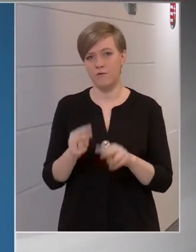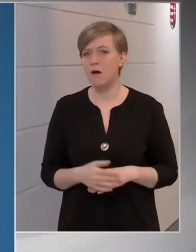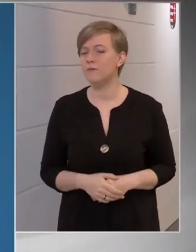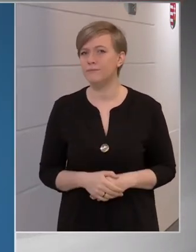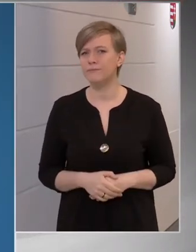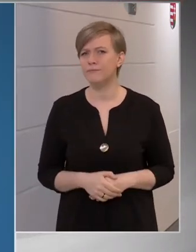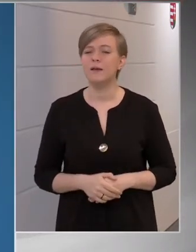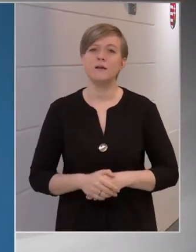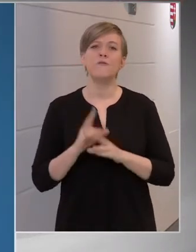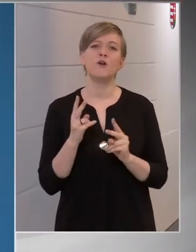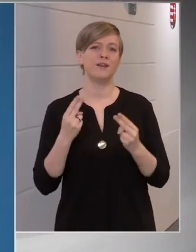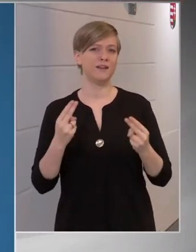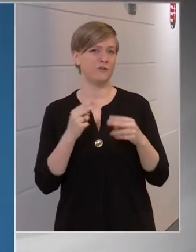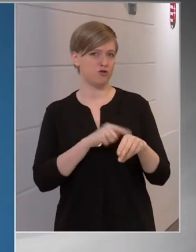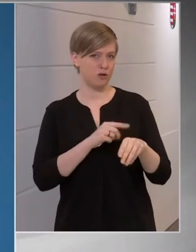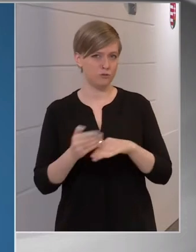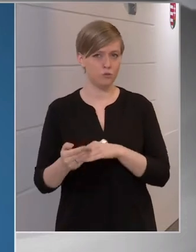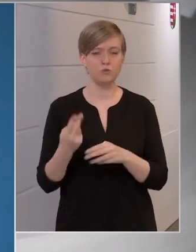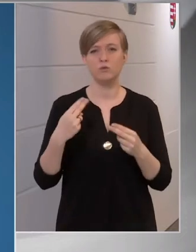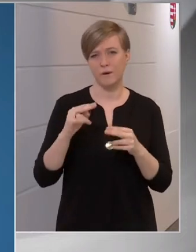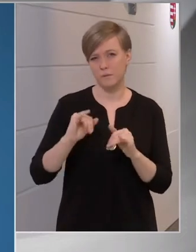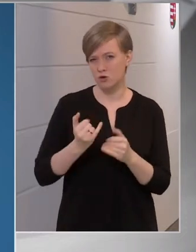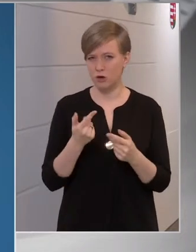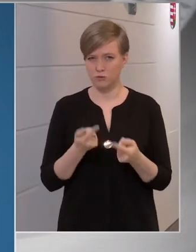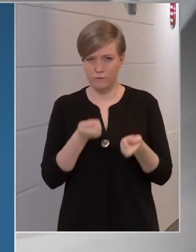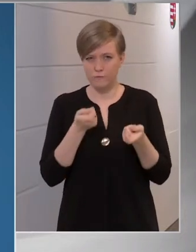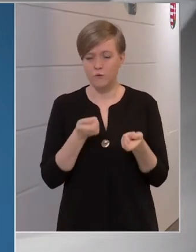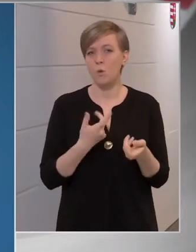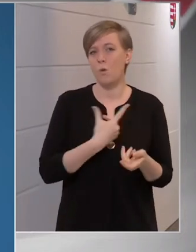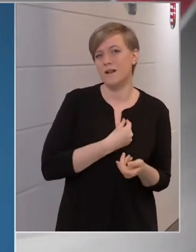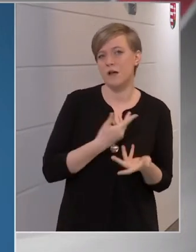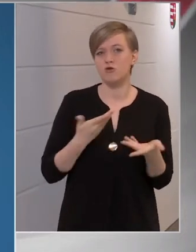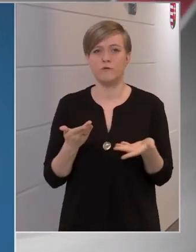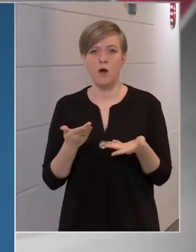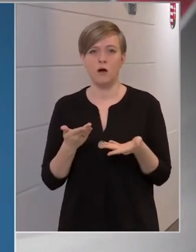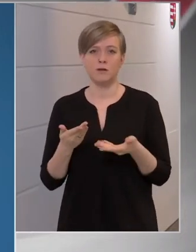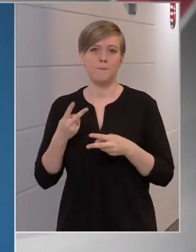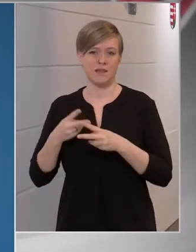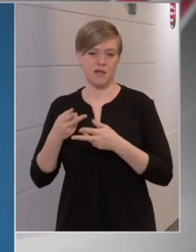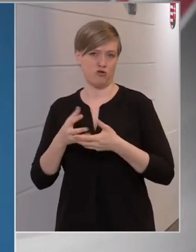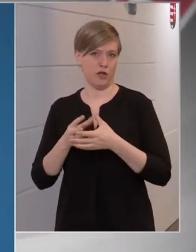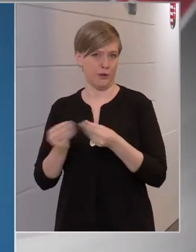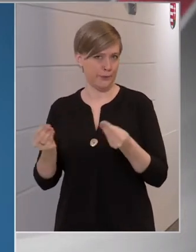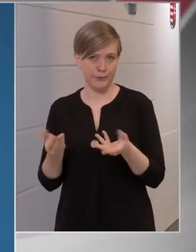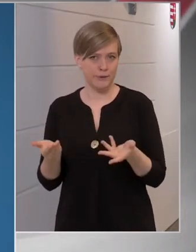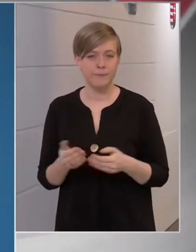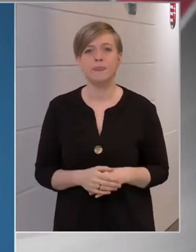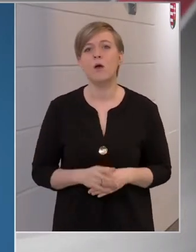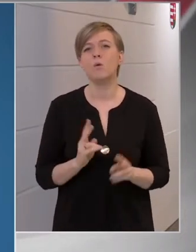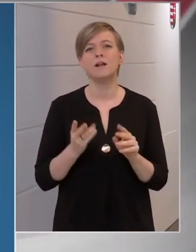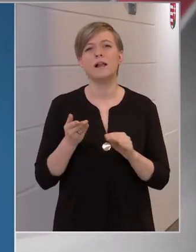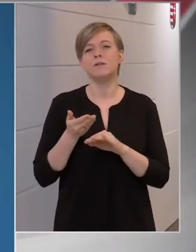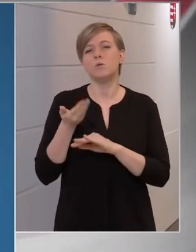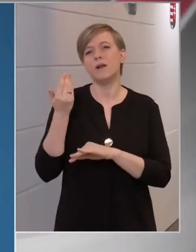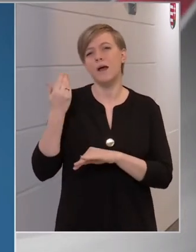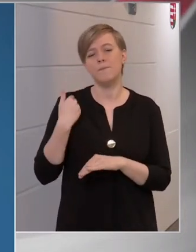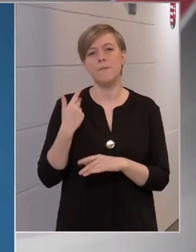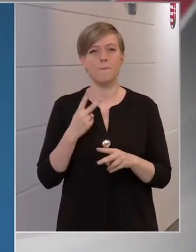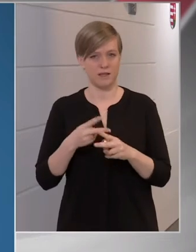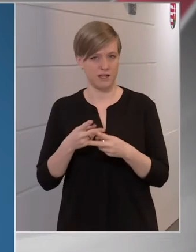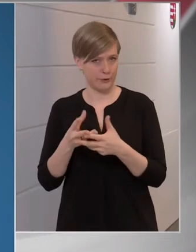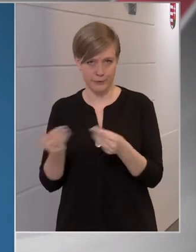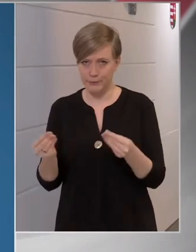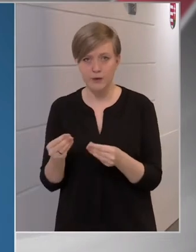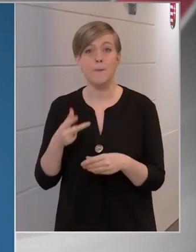Az, hogy van-e érvényességidő továbbra is, attól függ, hogy valaki oltást kapott-e, vagy átesett a betegségen? Hogy lehet, hogy egy korábban a betegségen